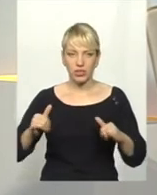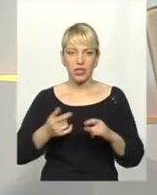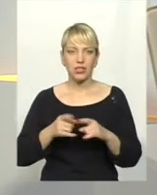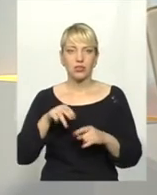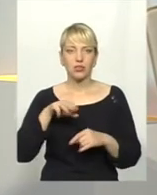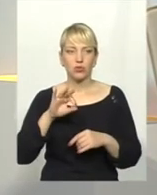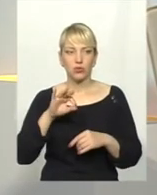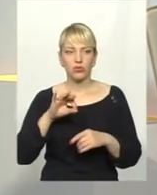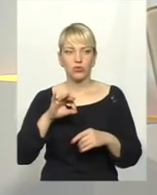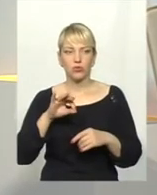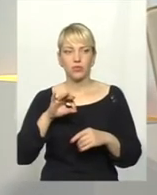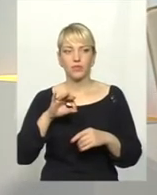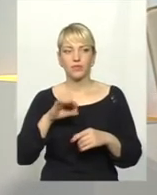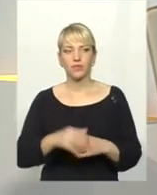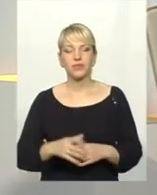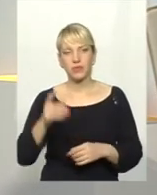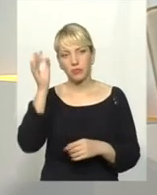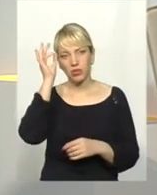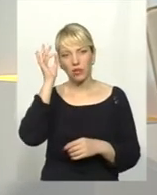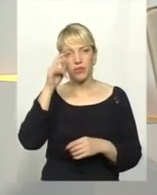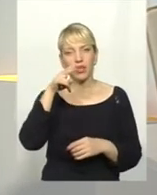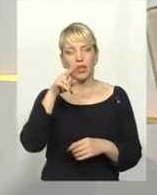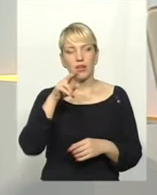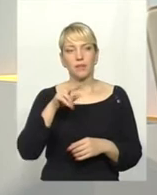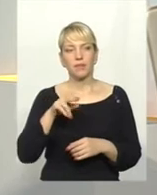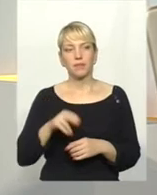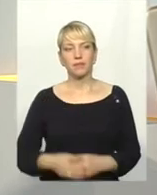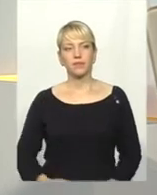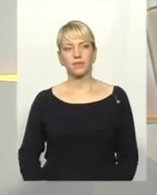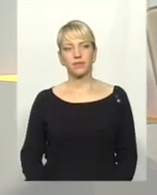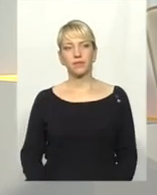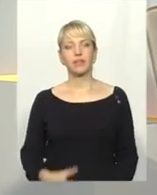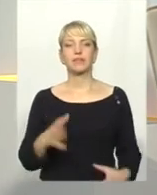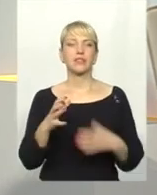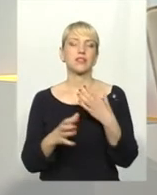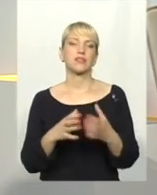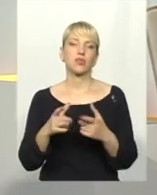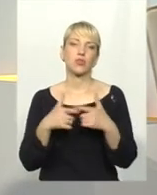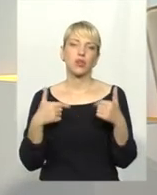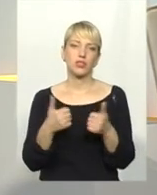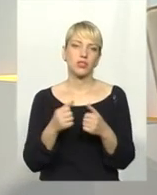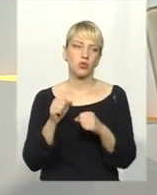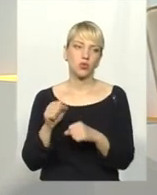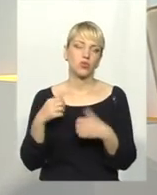самого Всесвітньої організації охорони здоров'я,